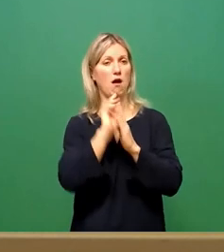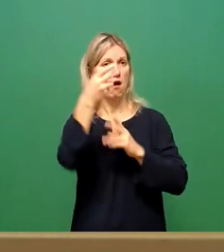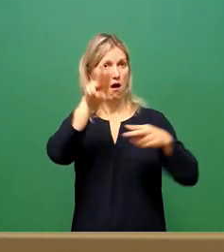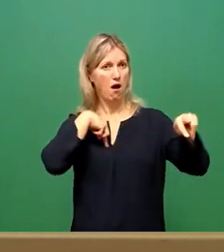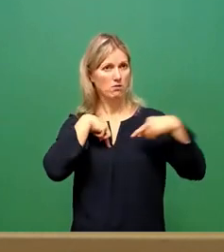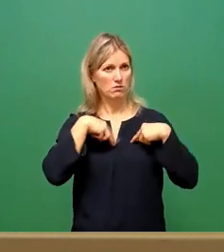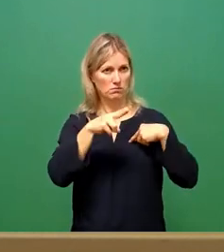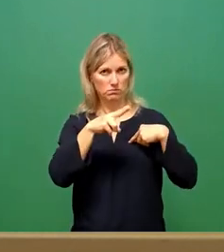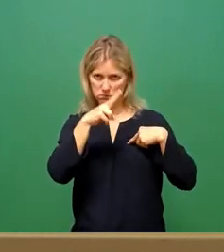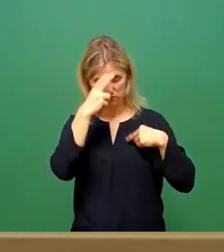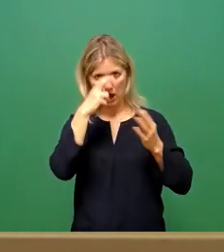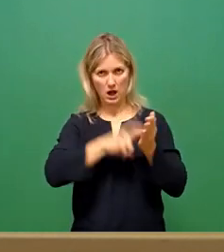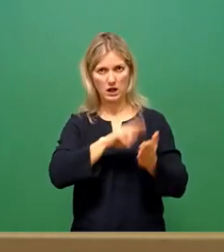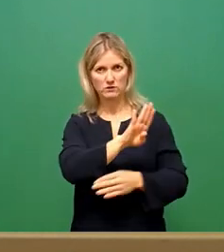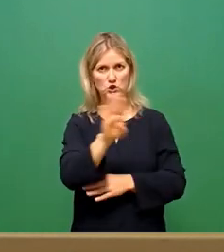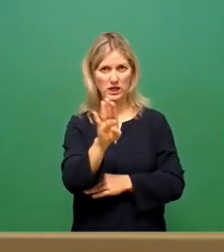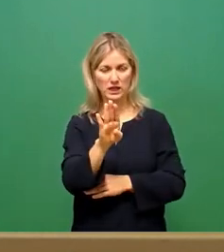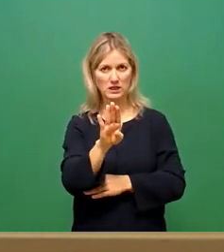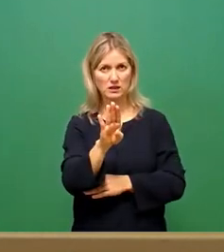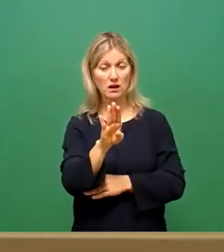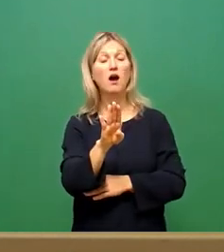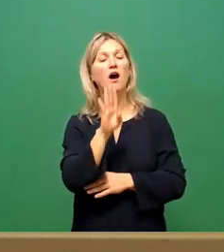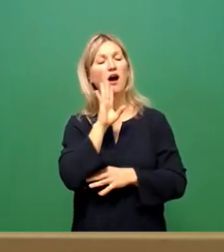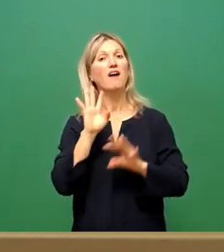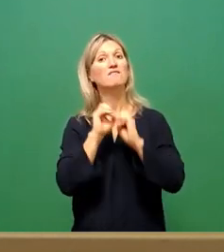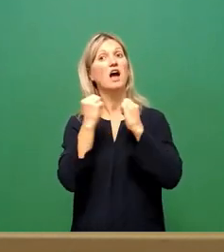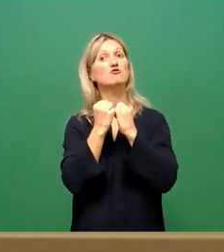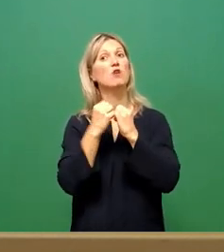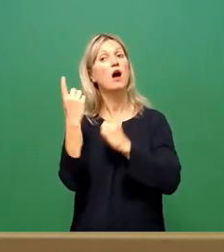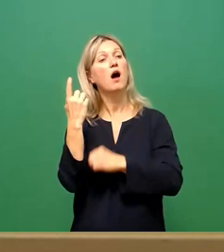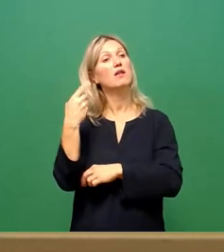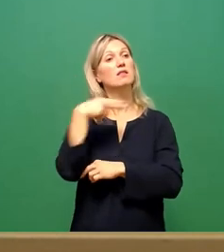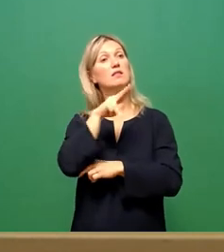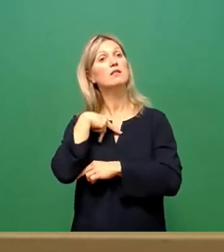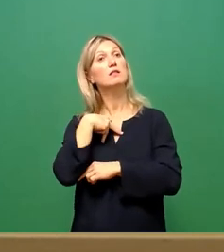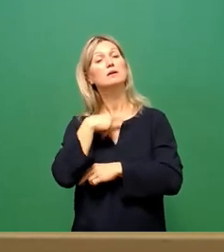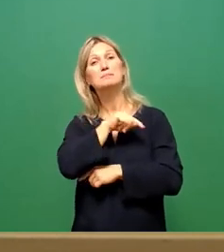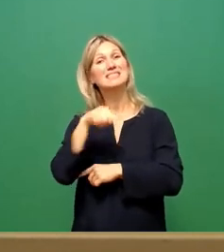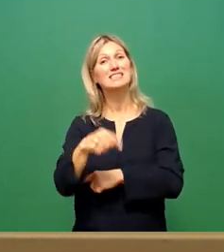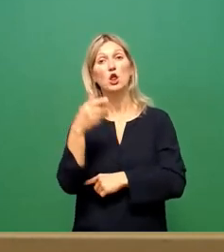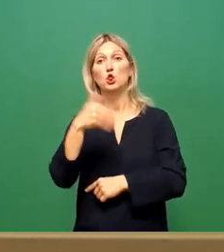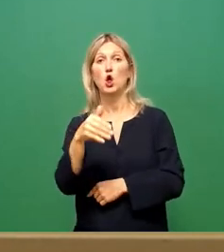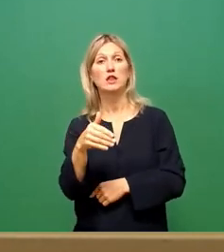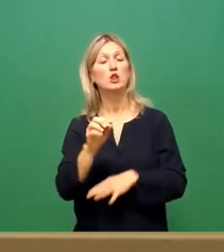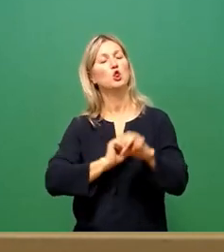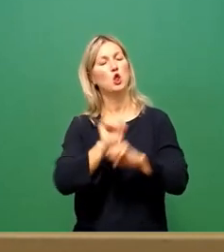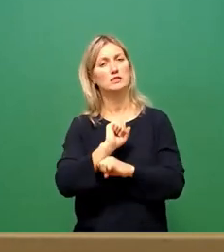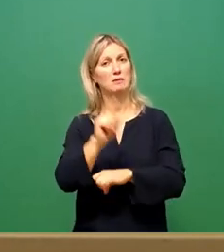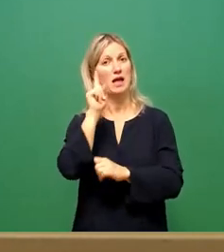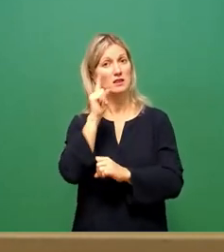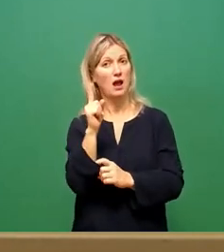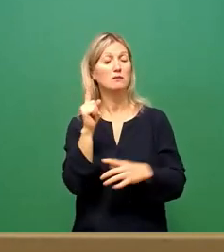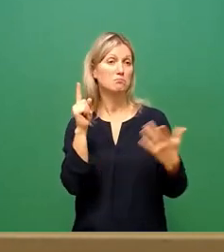Seitens des Freistaates liegt zwar bisher keine Antwort vor, aber ich gehe auch hier davon aus, dass keine Beleuchtung von